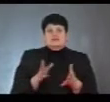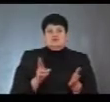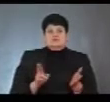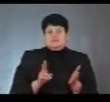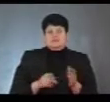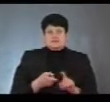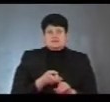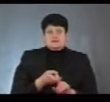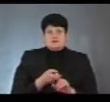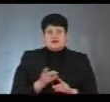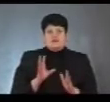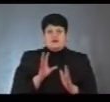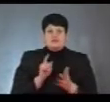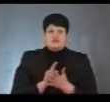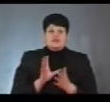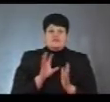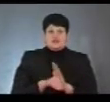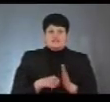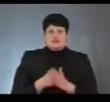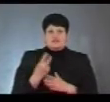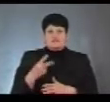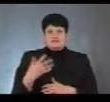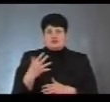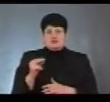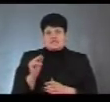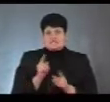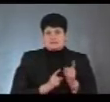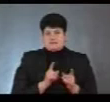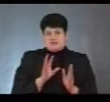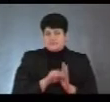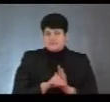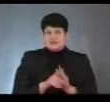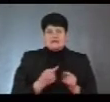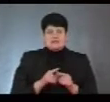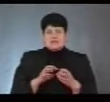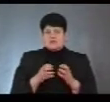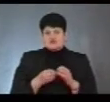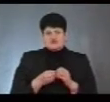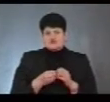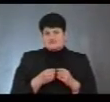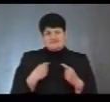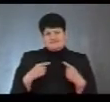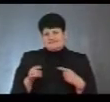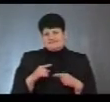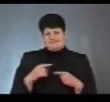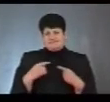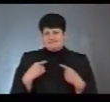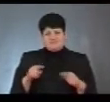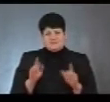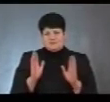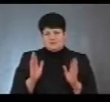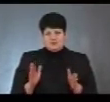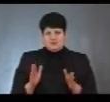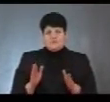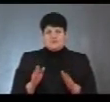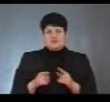числа внести ці зміни. Тому сказати, що зараз ця сума абсолютно не релевантна буде, будь-яку кількість людей.